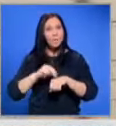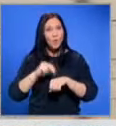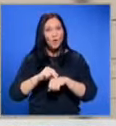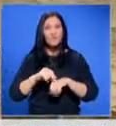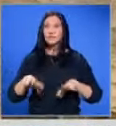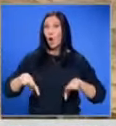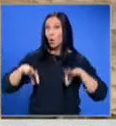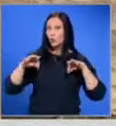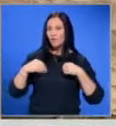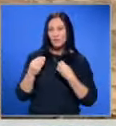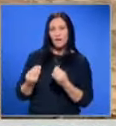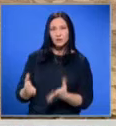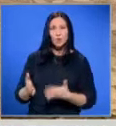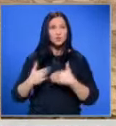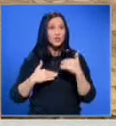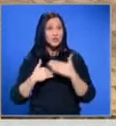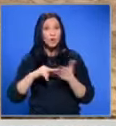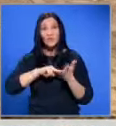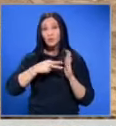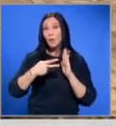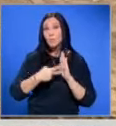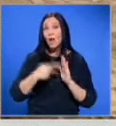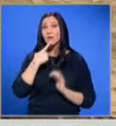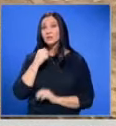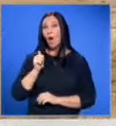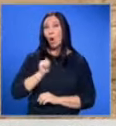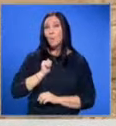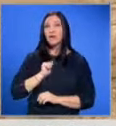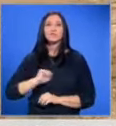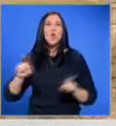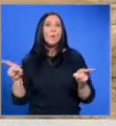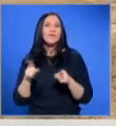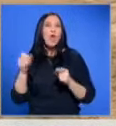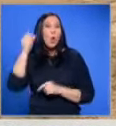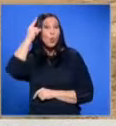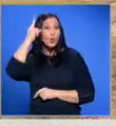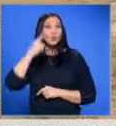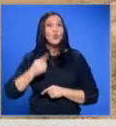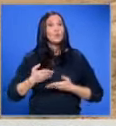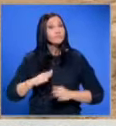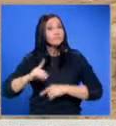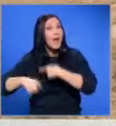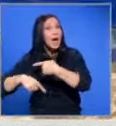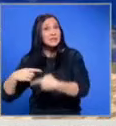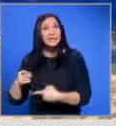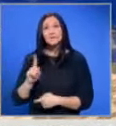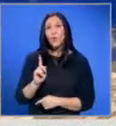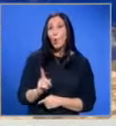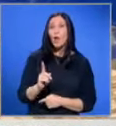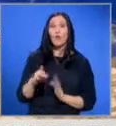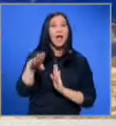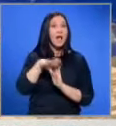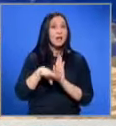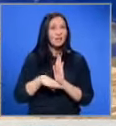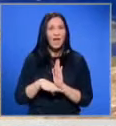Пловдив са в готовност да възложат изготвянето на план за опазване и управление на културното наследство, което е